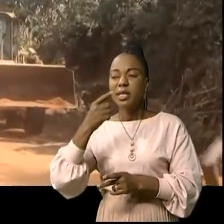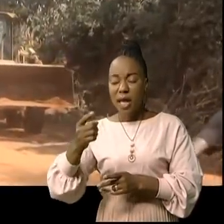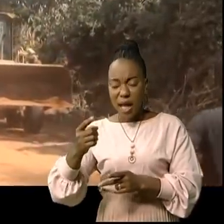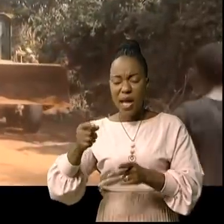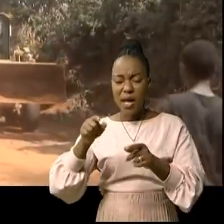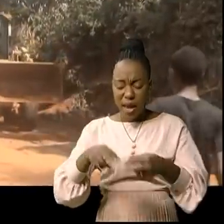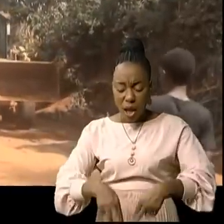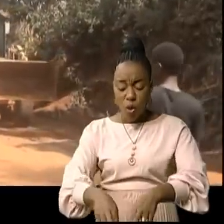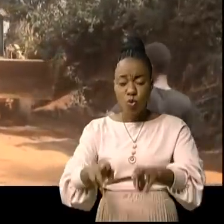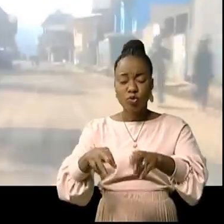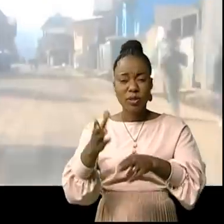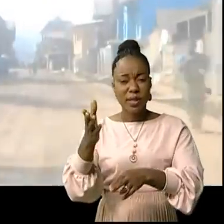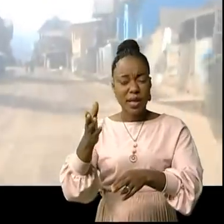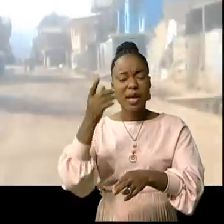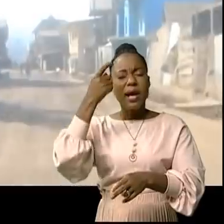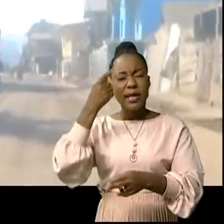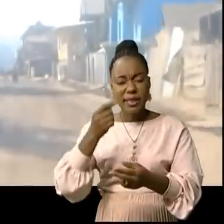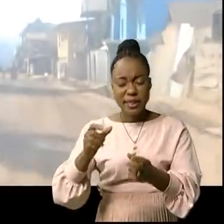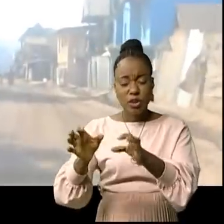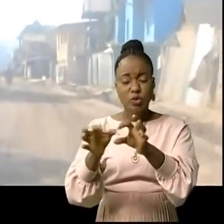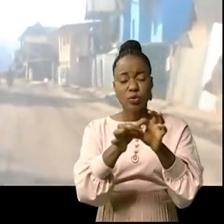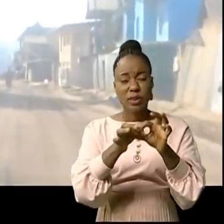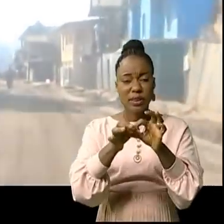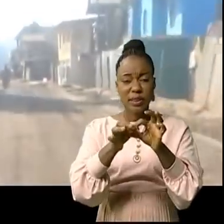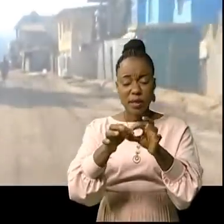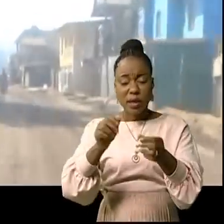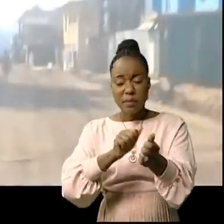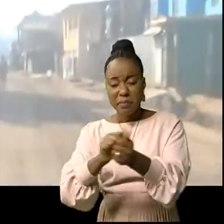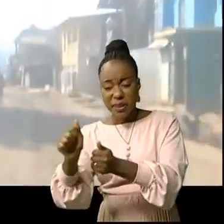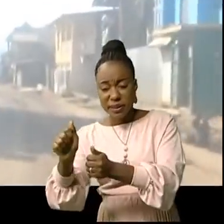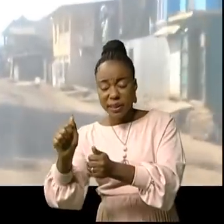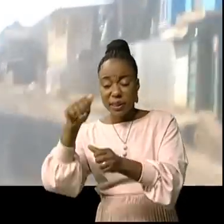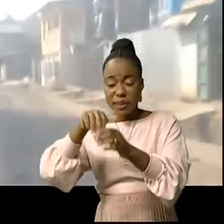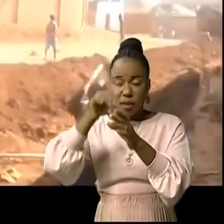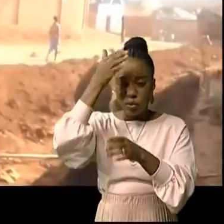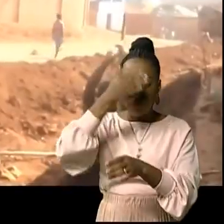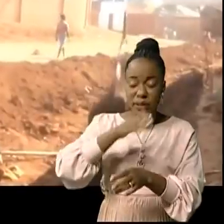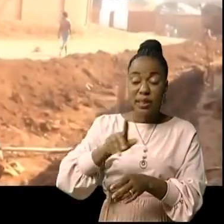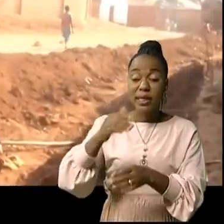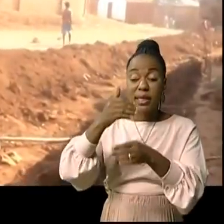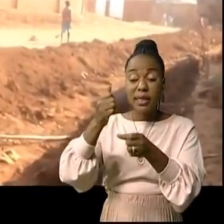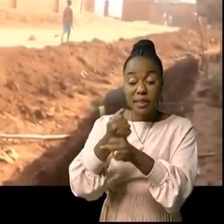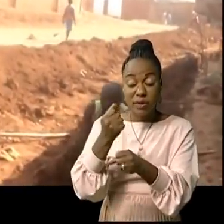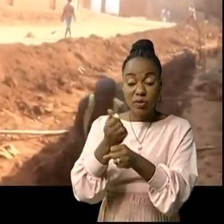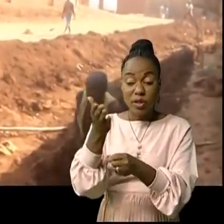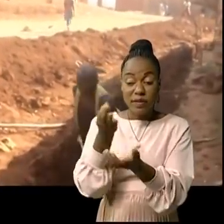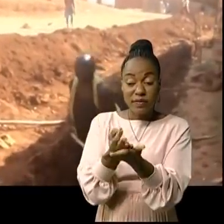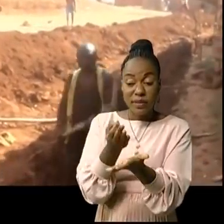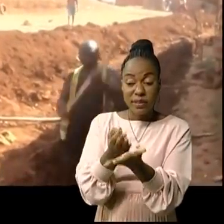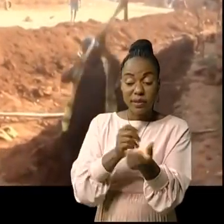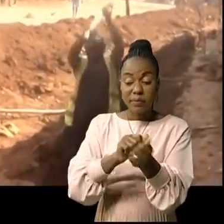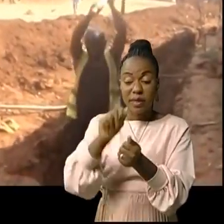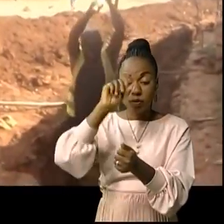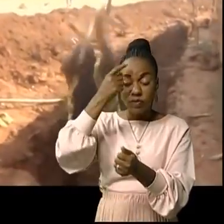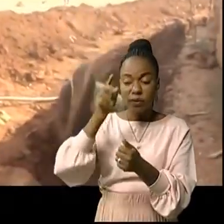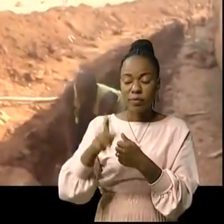tronçon routier meso-blanche. Solidarité en passant par l'hôpital de Ponzi. Ces travaux sont financés par le gouvernement provincial